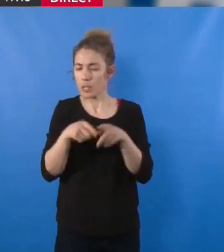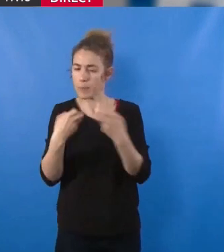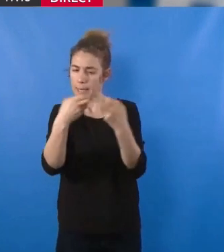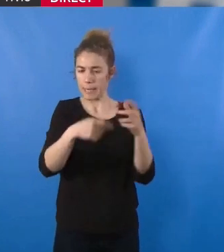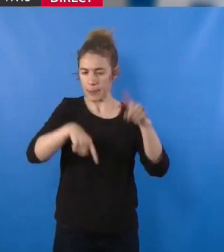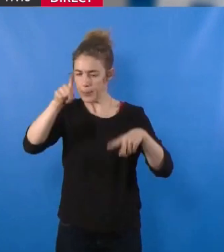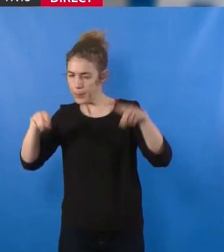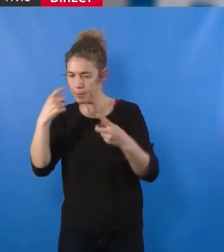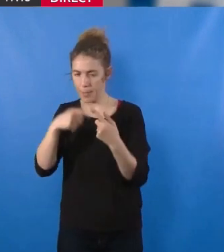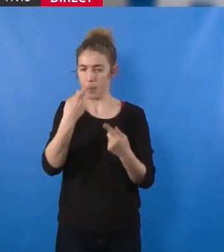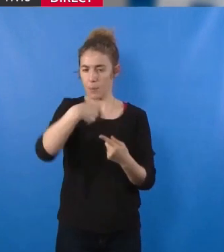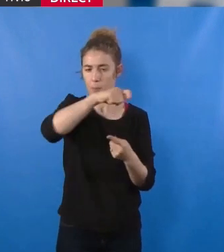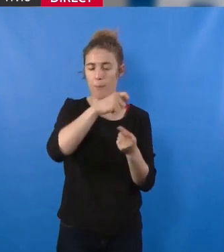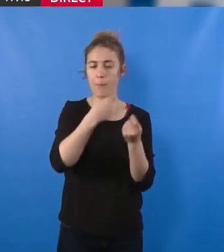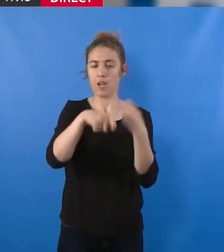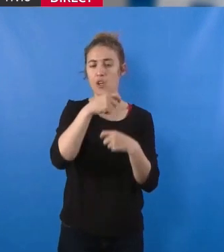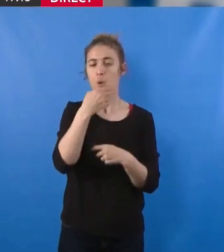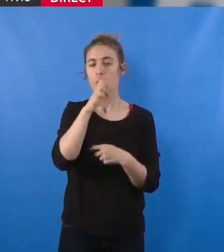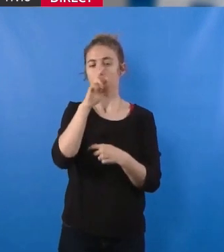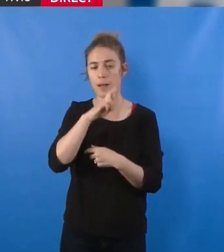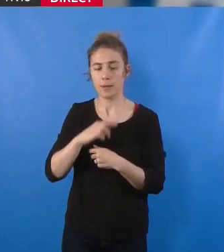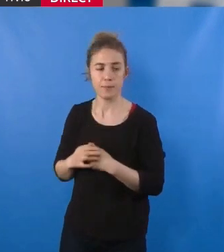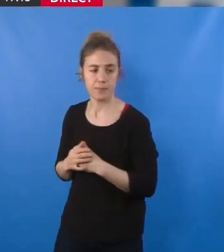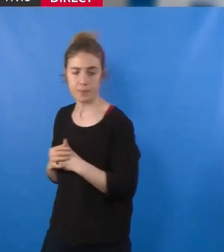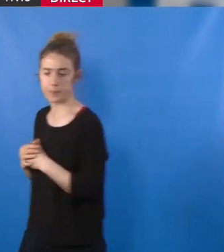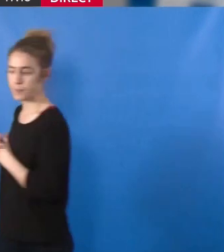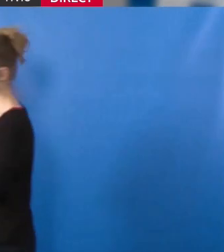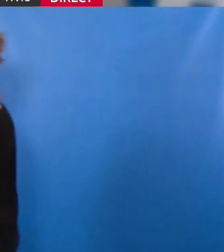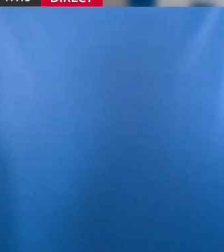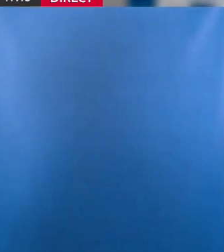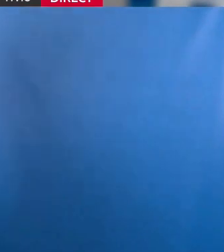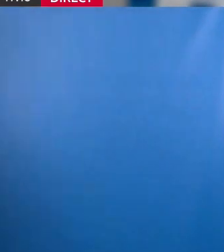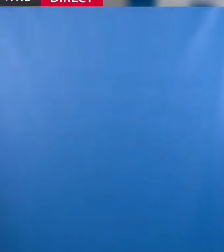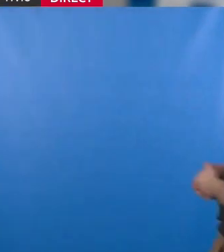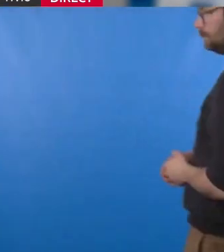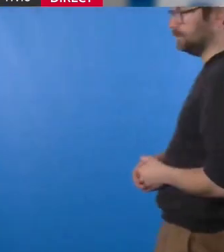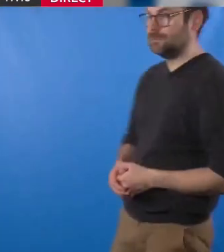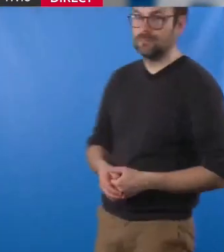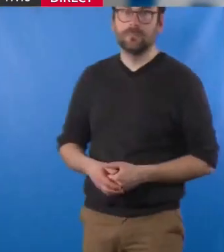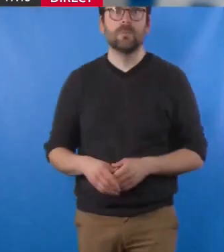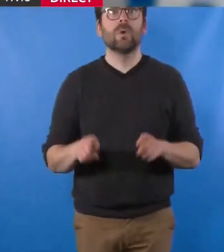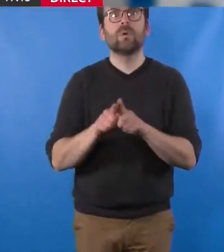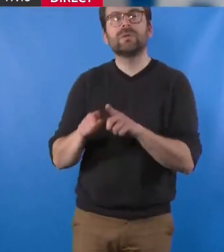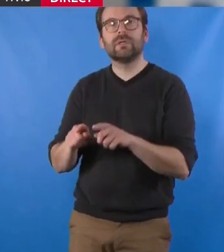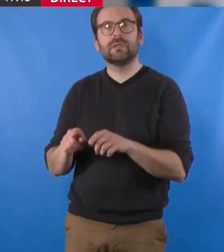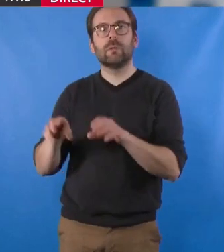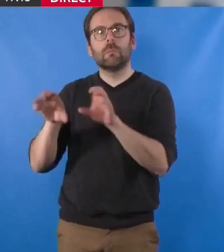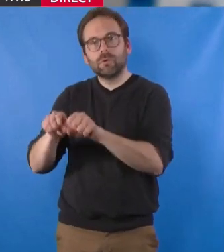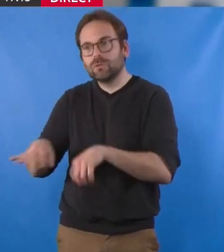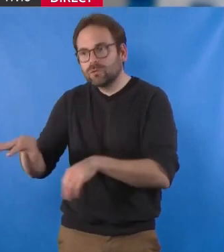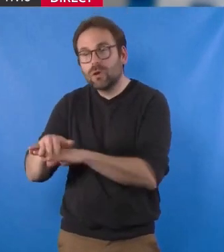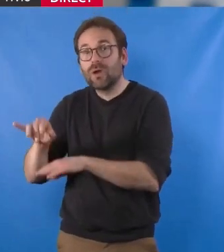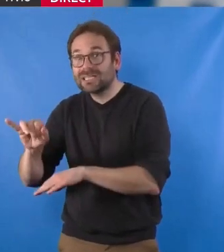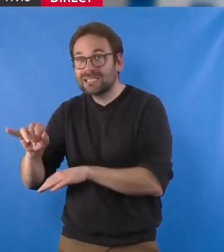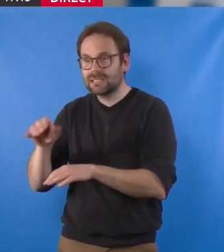ENR. Vigilante aussi quant à la responsabilité économique et sociale des producteurs que nous ne connaissons pas tous